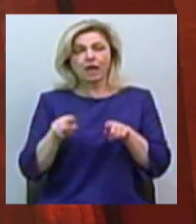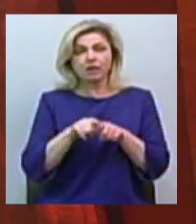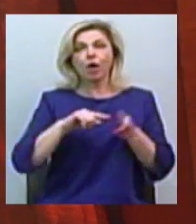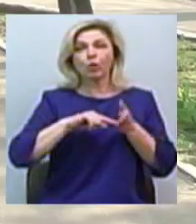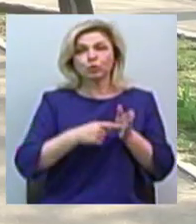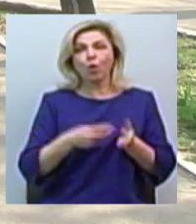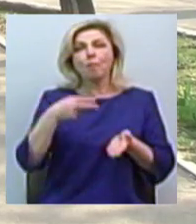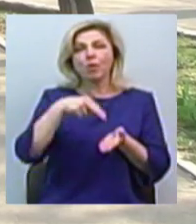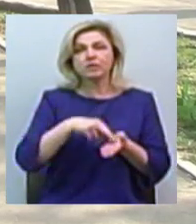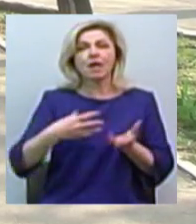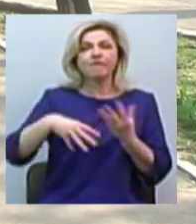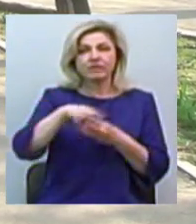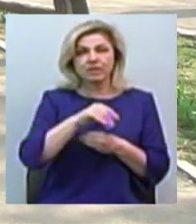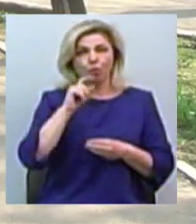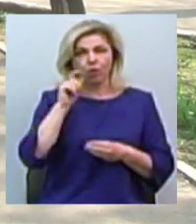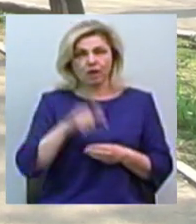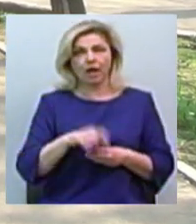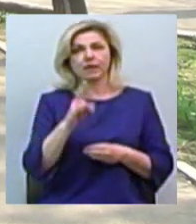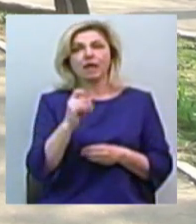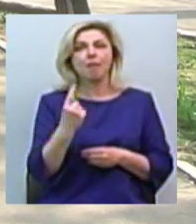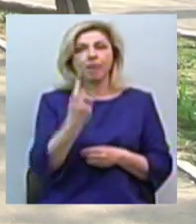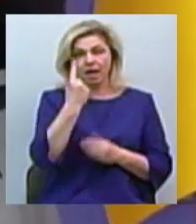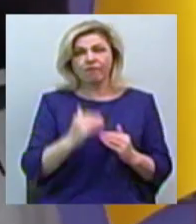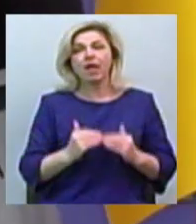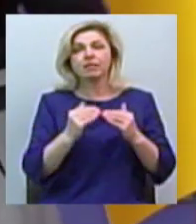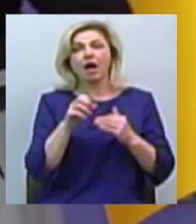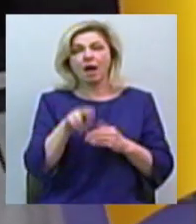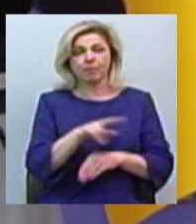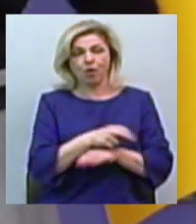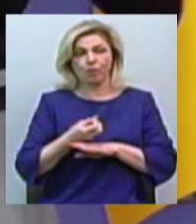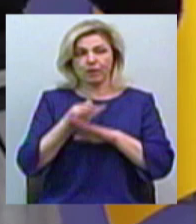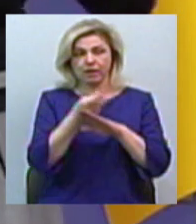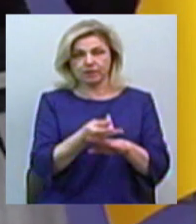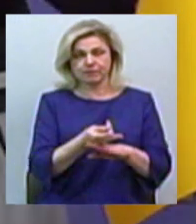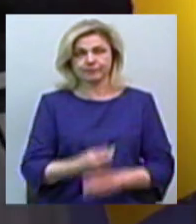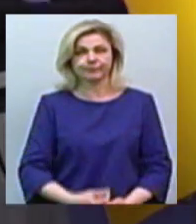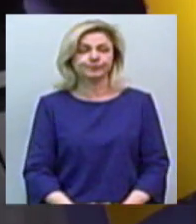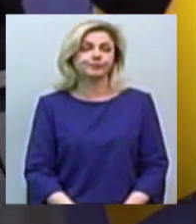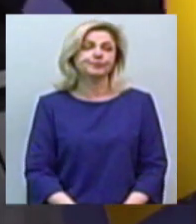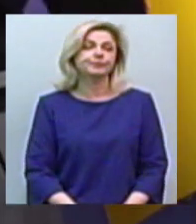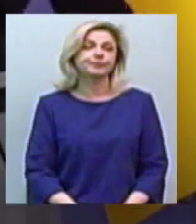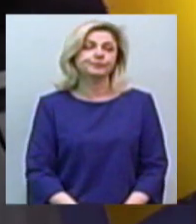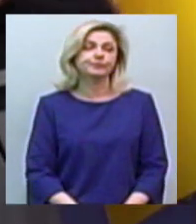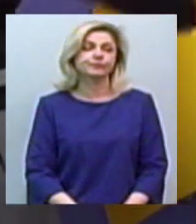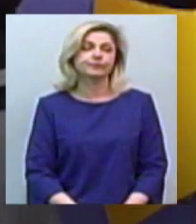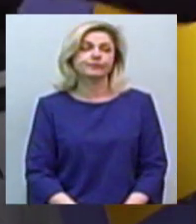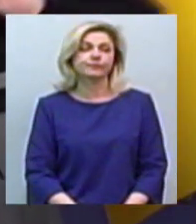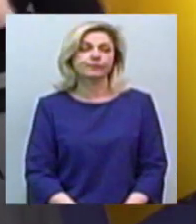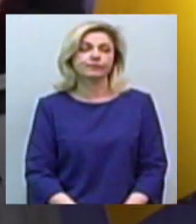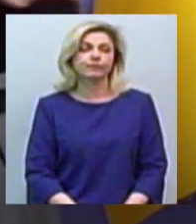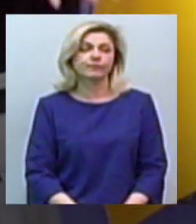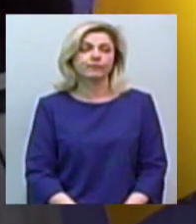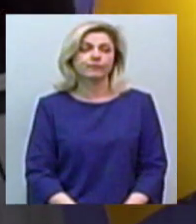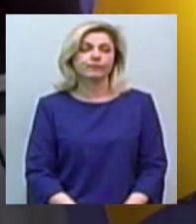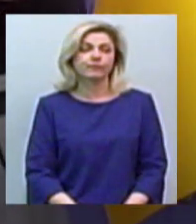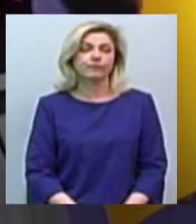Україні на території лікарень першої хвилі госпіталізації. Ці палатки розгорнуті з однією цільною. В